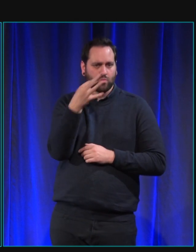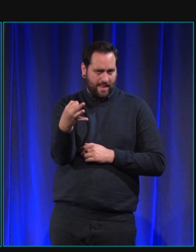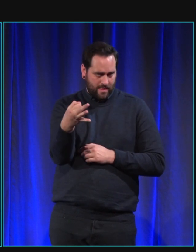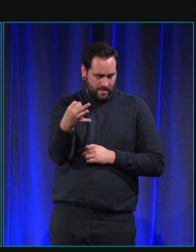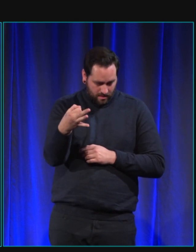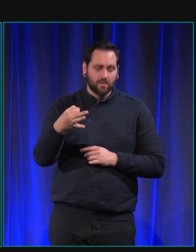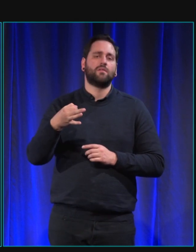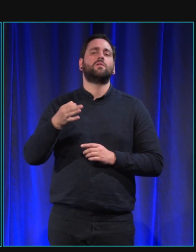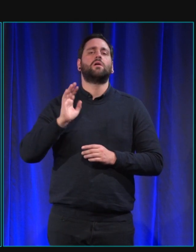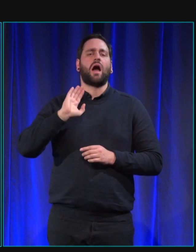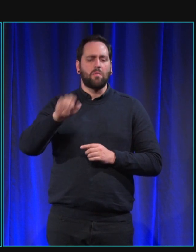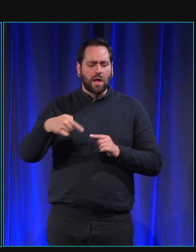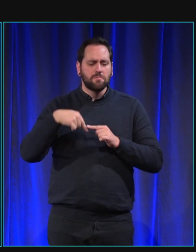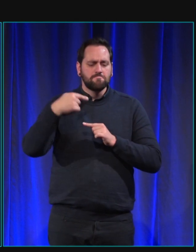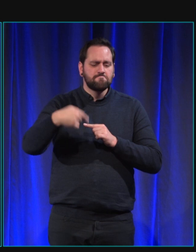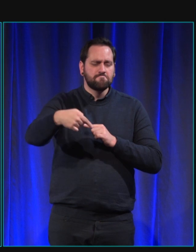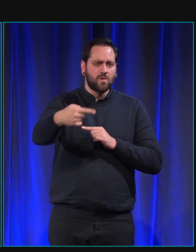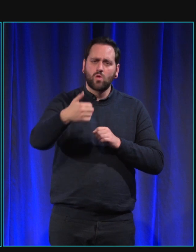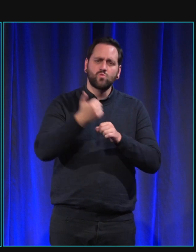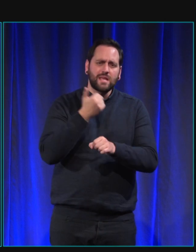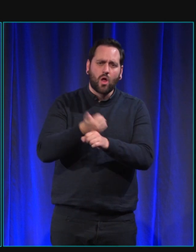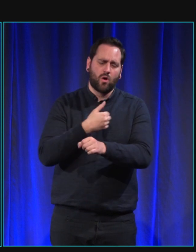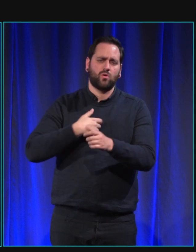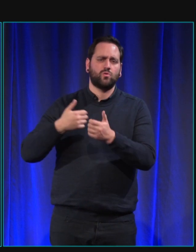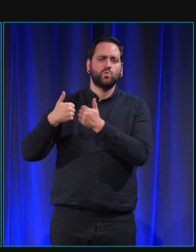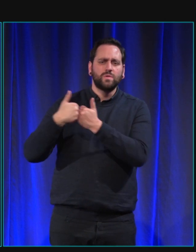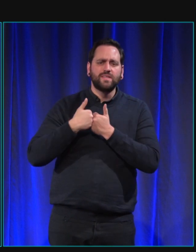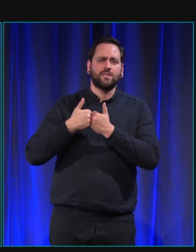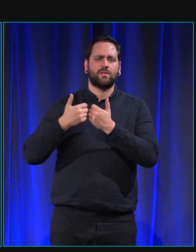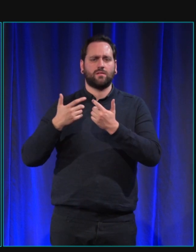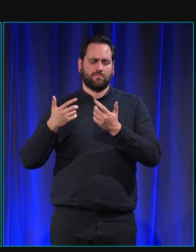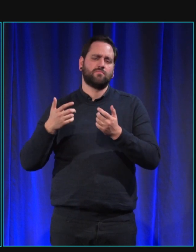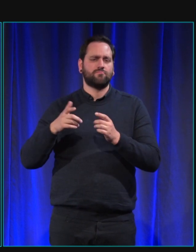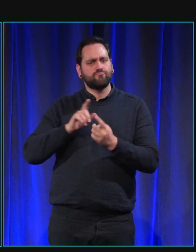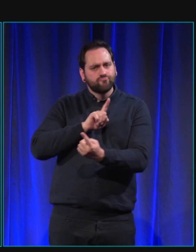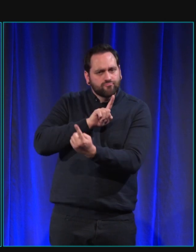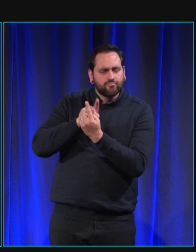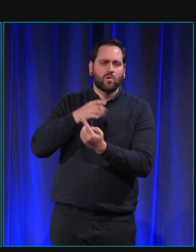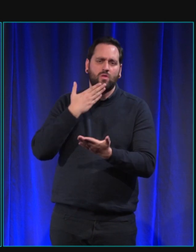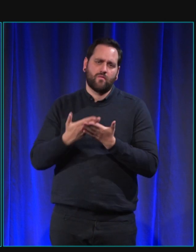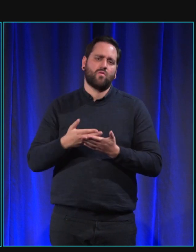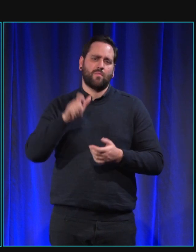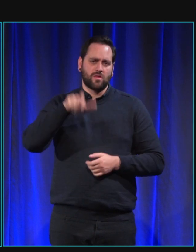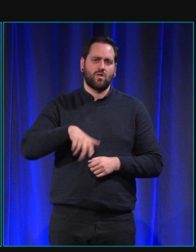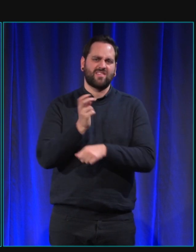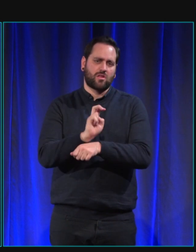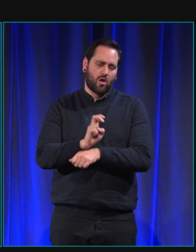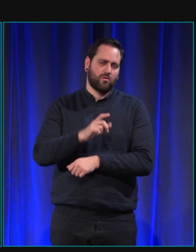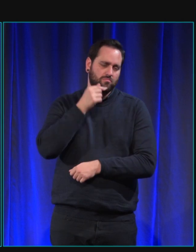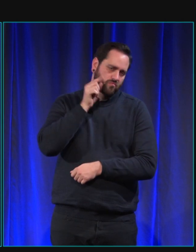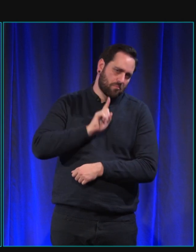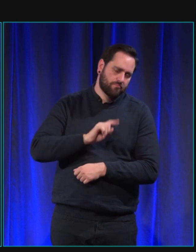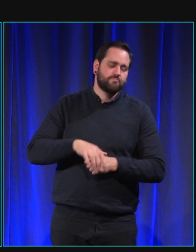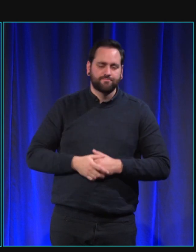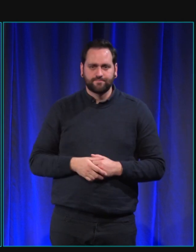régulièrement tous les ans on a aussi un suivi donc avec l'éducateur ou l'éducatrice et puis